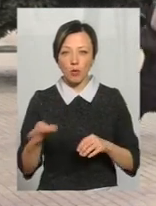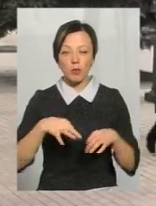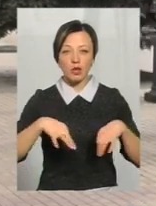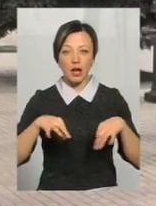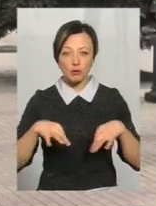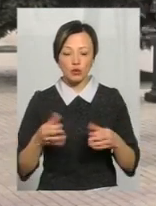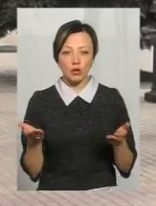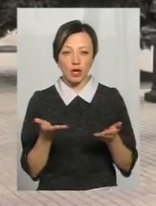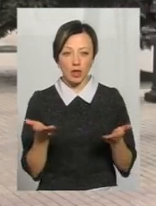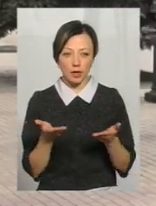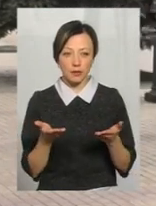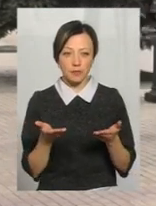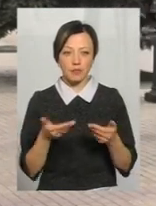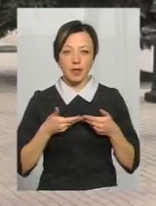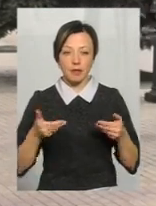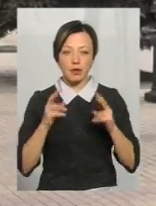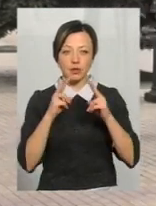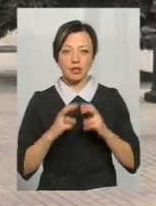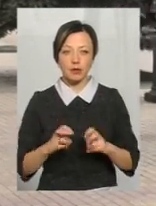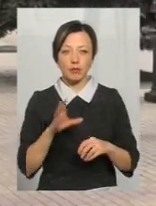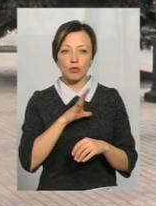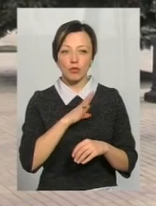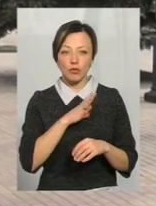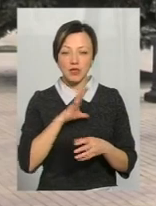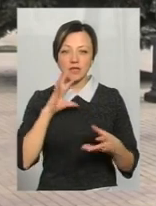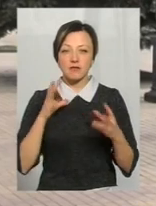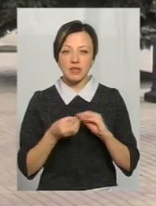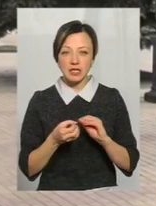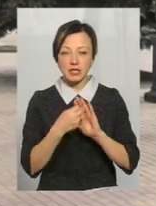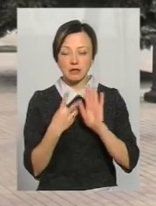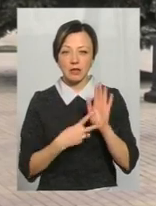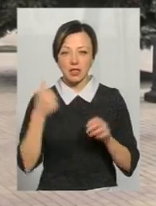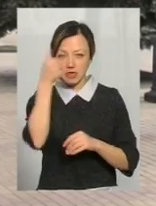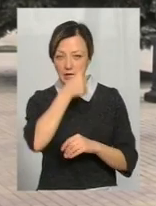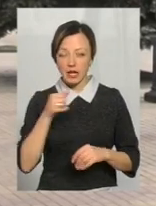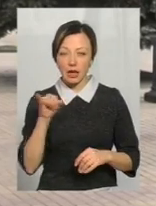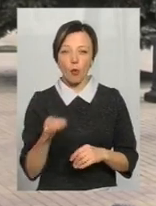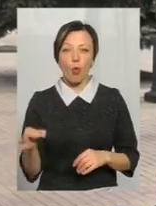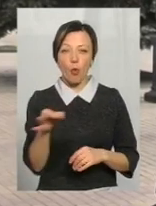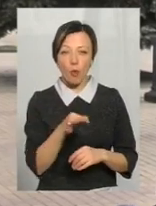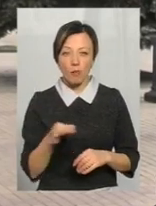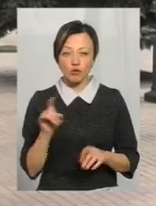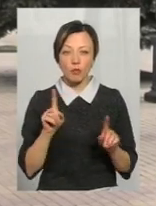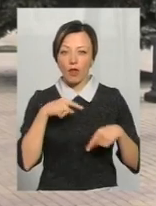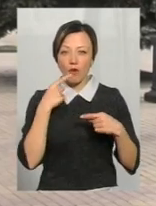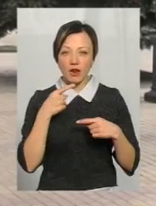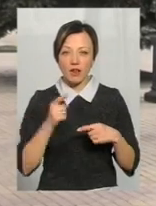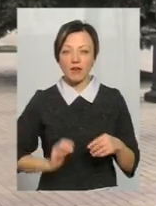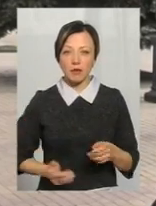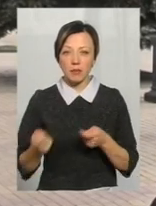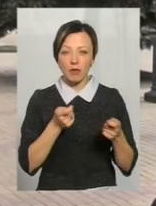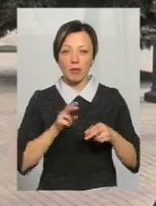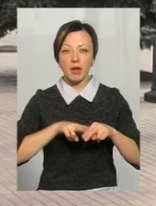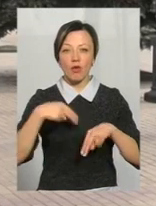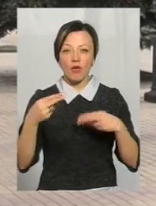транспорту, в який ми розглядаємо, був звіт за 17 рік. І область, щоб не говорили перевізники, було